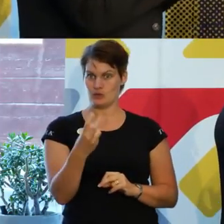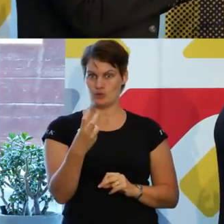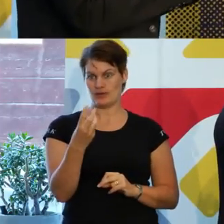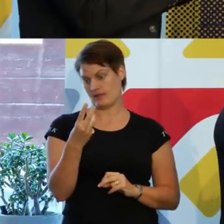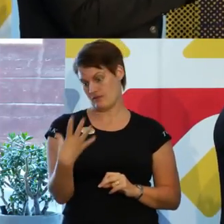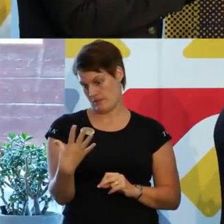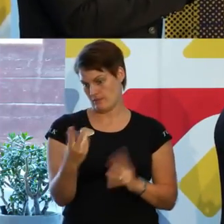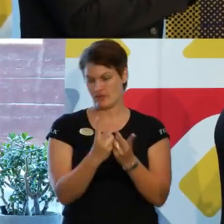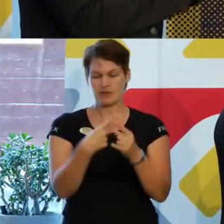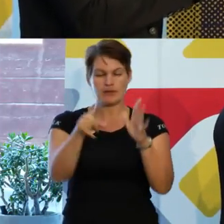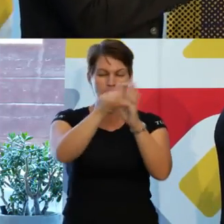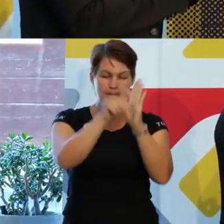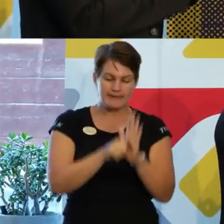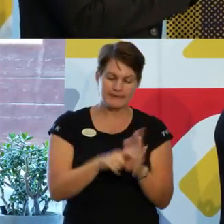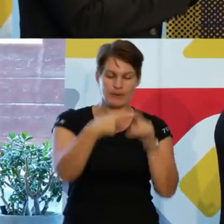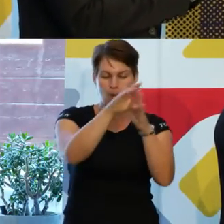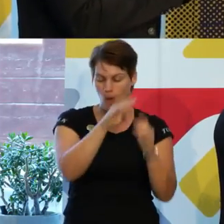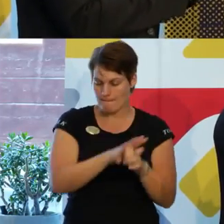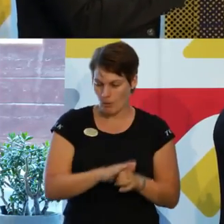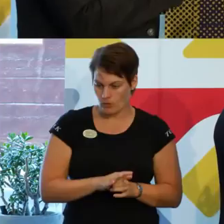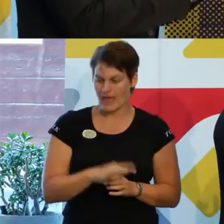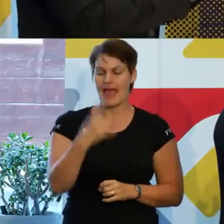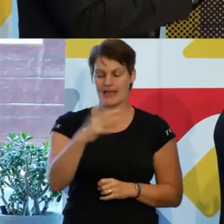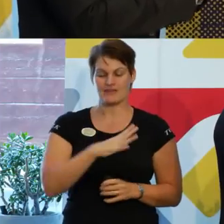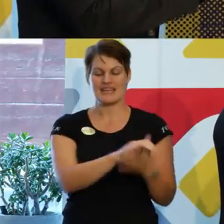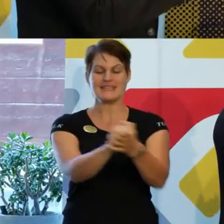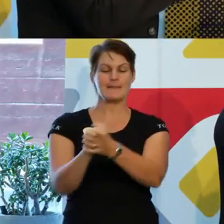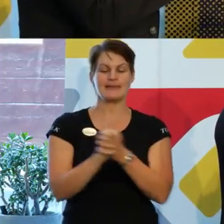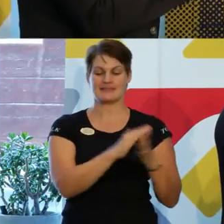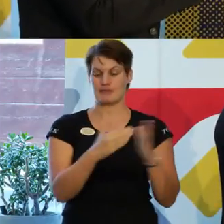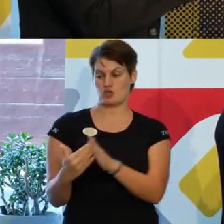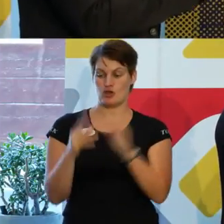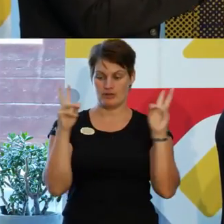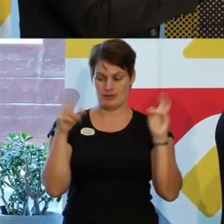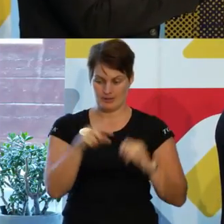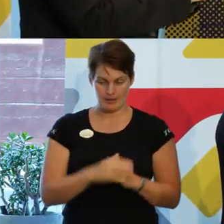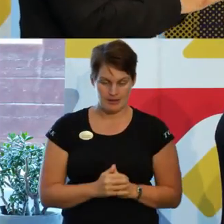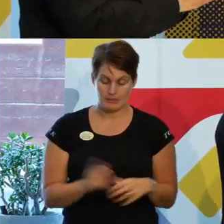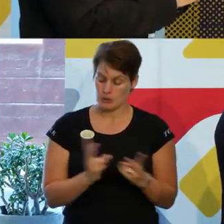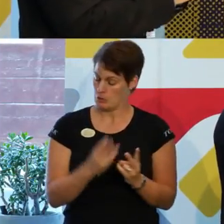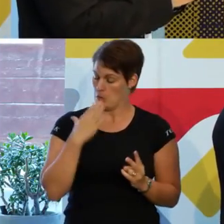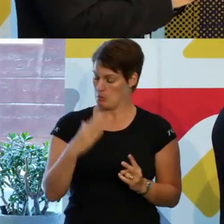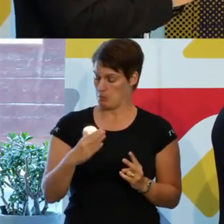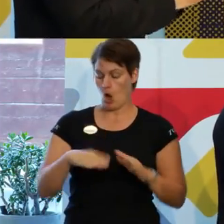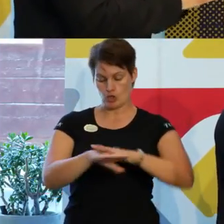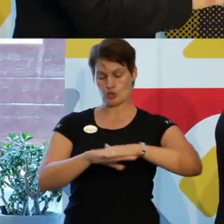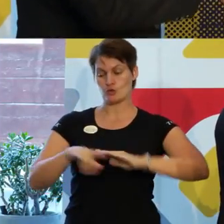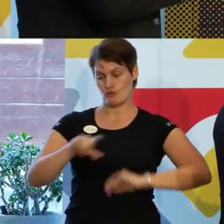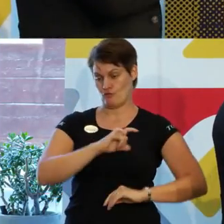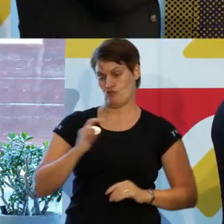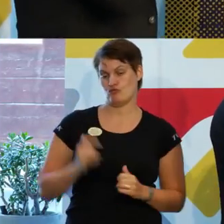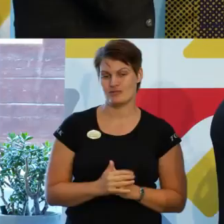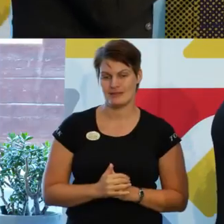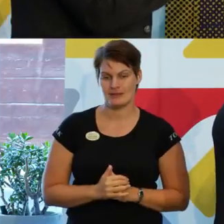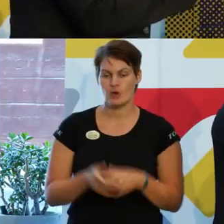kapitel och områden och ett sådant kapitel är just den gemensamma staden. Så där är det väldigt bred bas att stå på. Så jobbar vi dessutom med ett